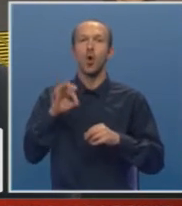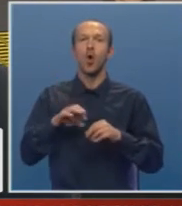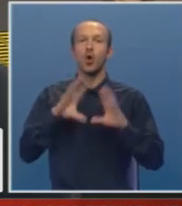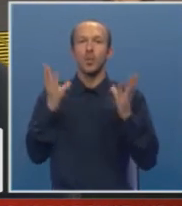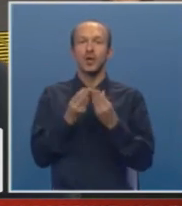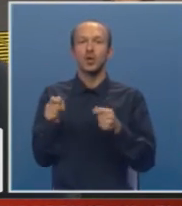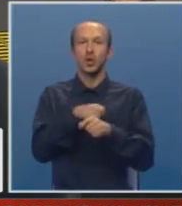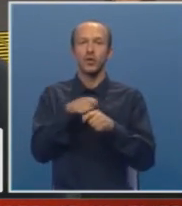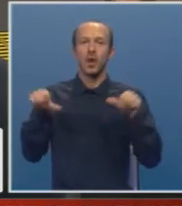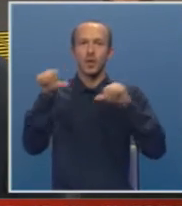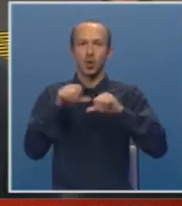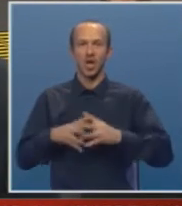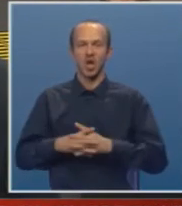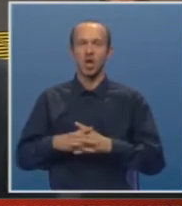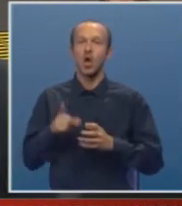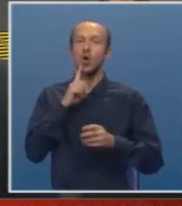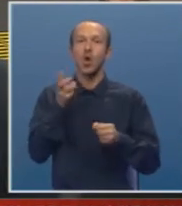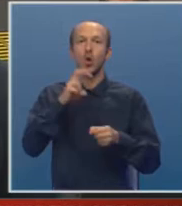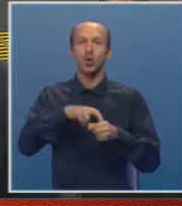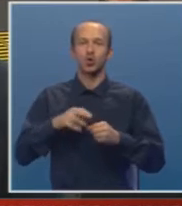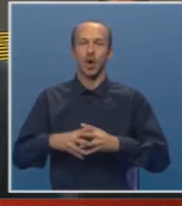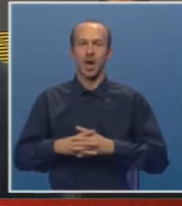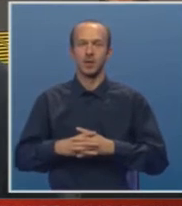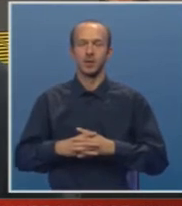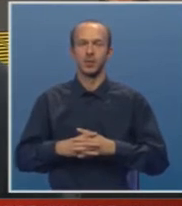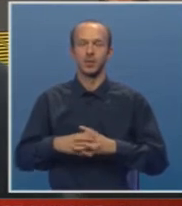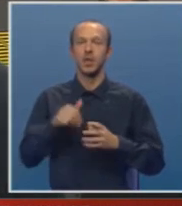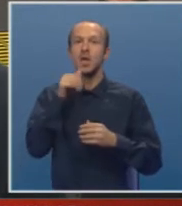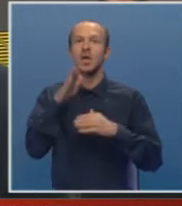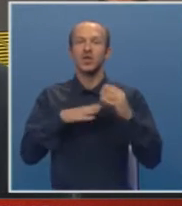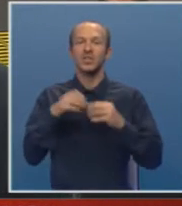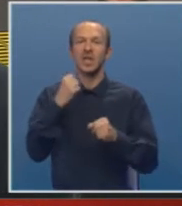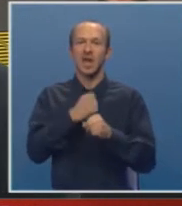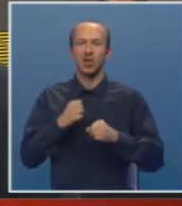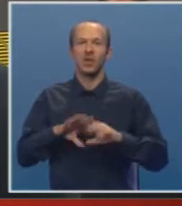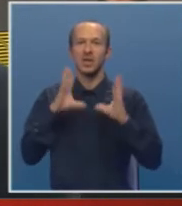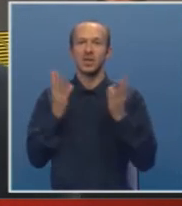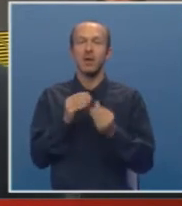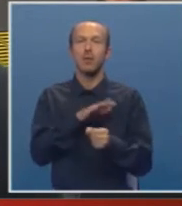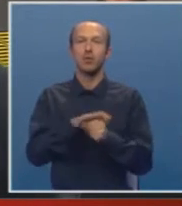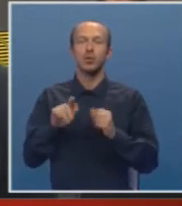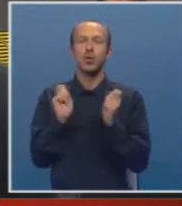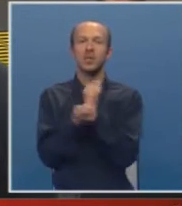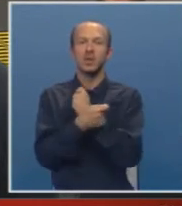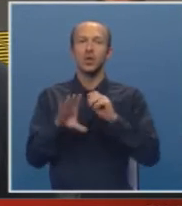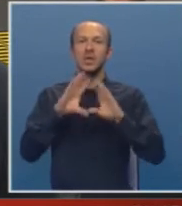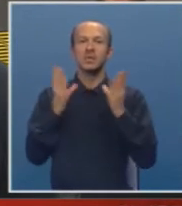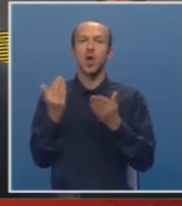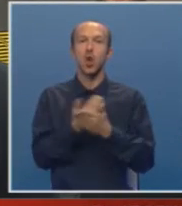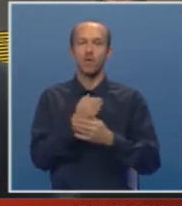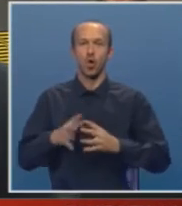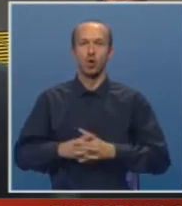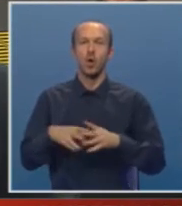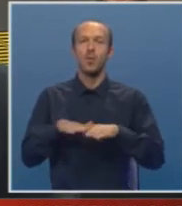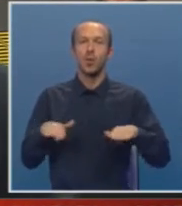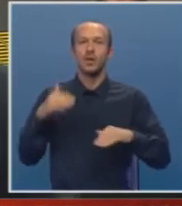kompletno renovirane laboratori koje uključuje i te nekakve građevinske rade, znači sve je potpuno izmijenjeno, sve je potpuno novo, znači